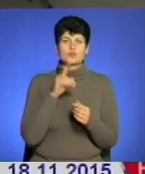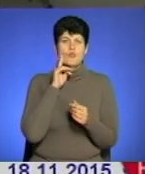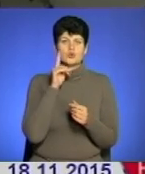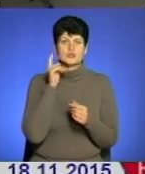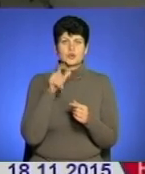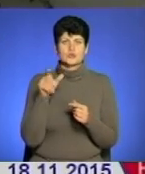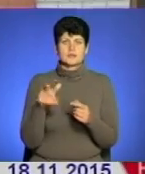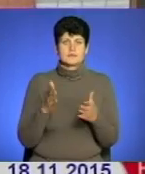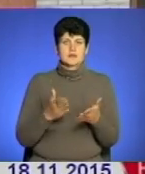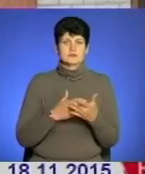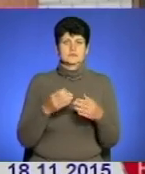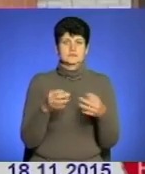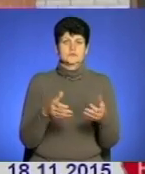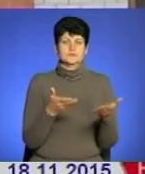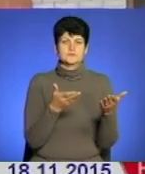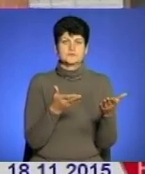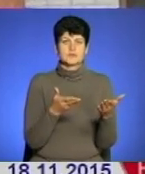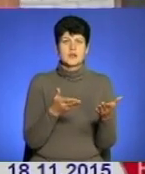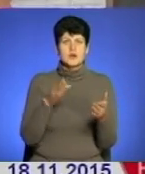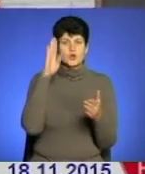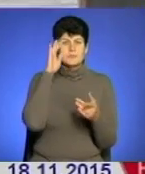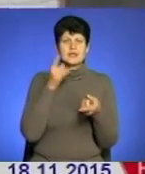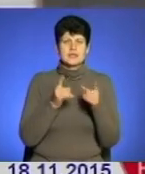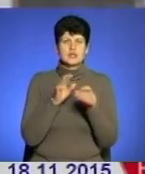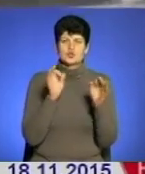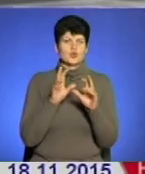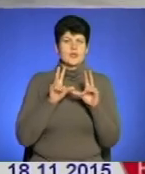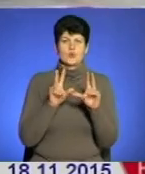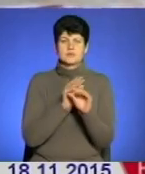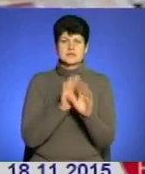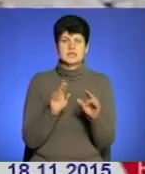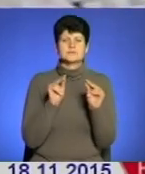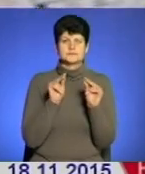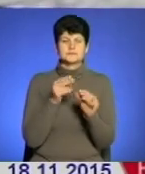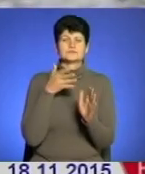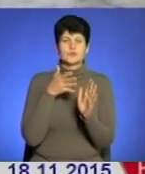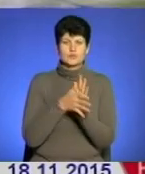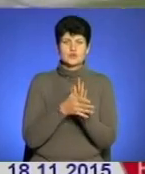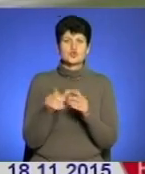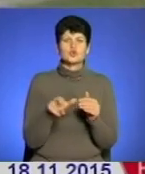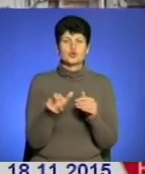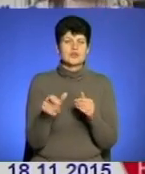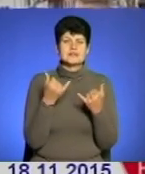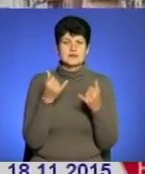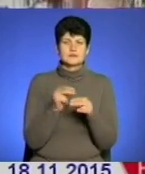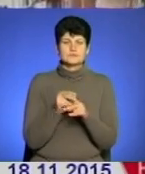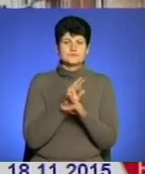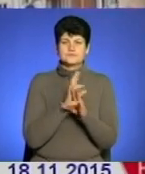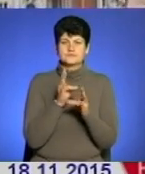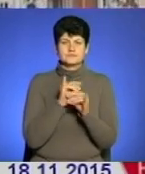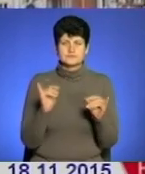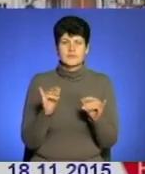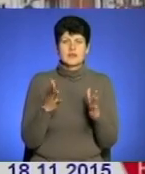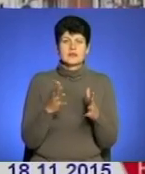тепер мали дорогу. Хлопець – реаліст, нічого не обіцяє. Об'єктивно розуміє, що дороги не на часі, на їх ремонт